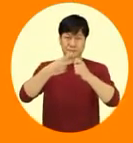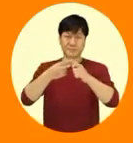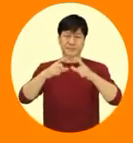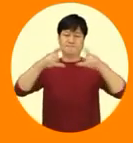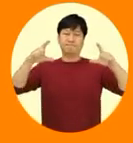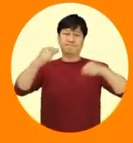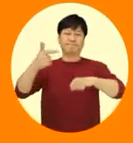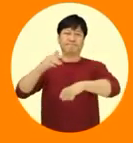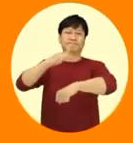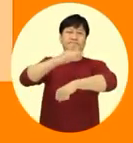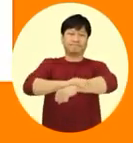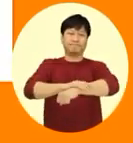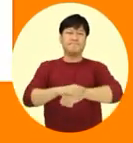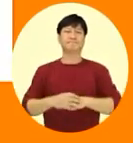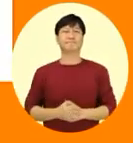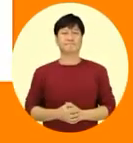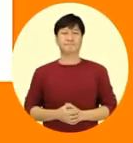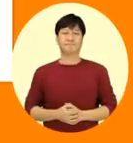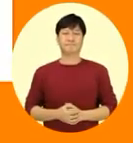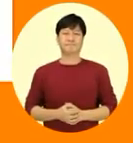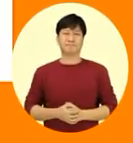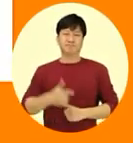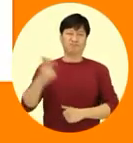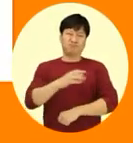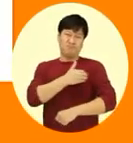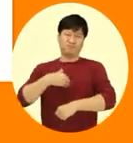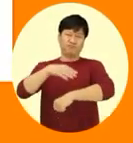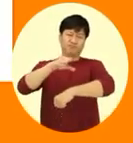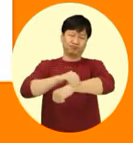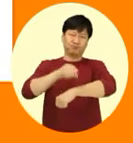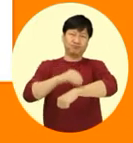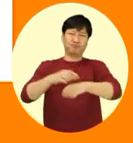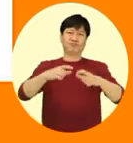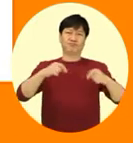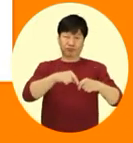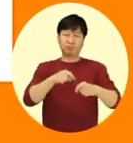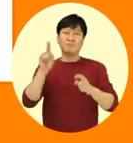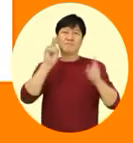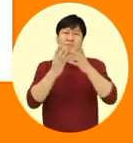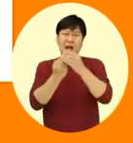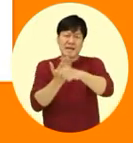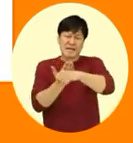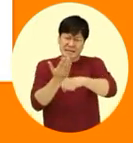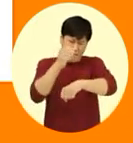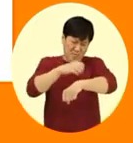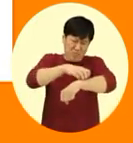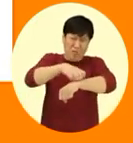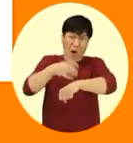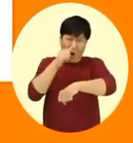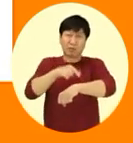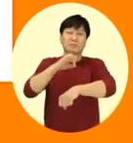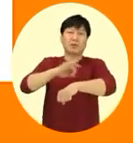폼형 두툼한 흡수층이 있어 삼출물이 많은 깊은 상처에 사용되며 습윤 환경을 유지시켜주는